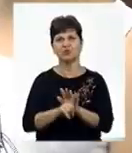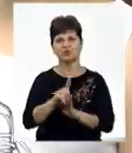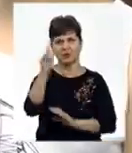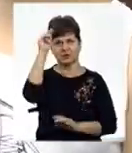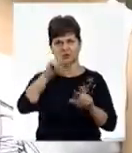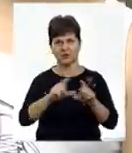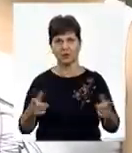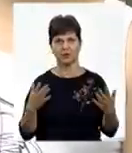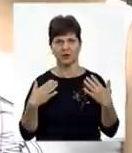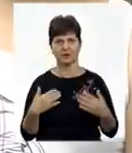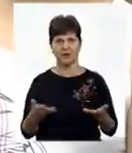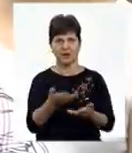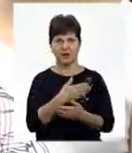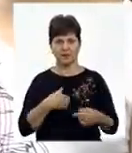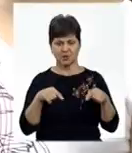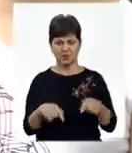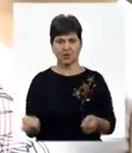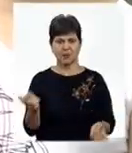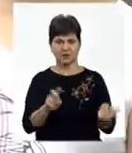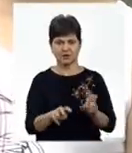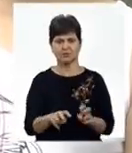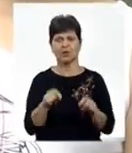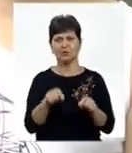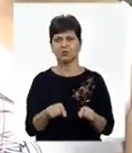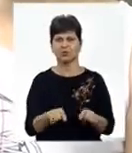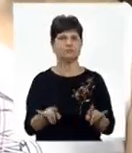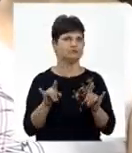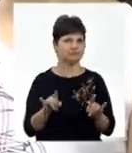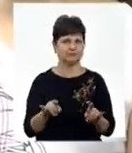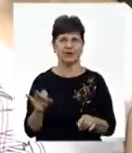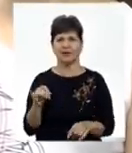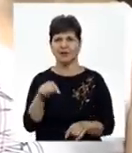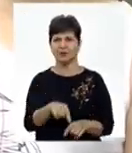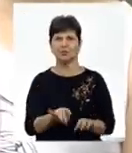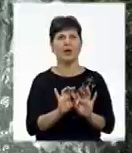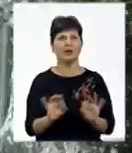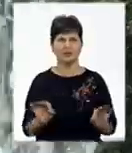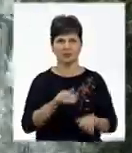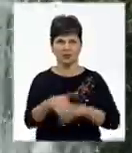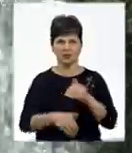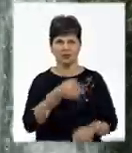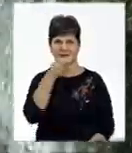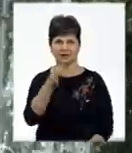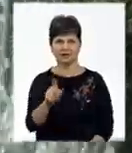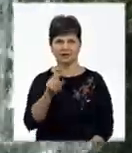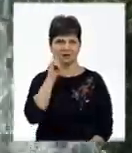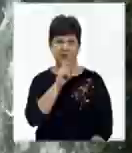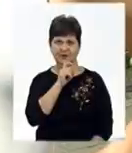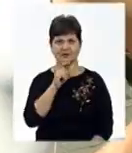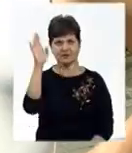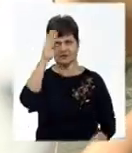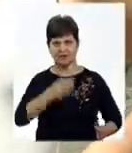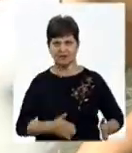сюди прийшли, тому що вже більше чашу стало. Тут прикольно і тут класно купатися. Сказали, що в Рівниці в річках не можна